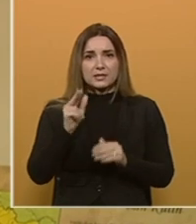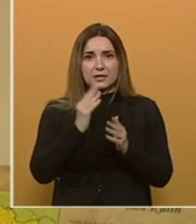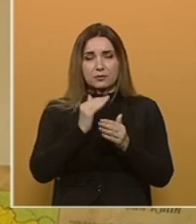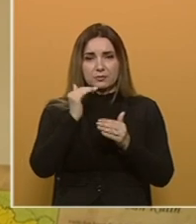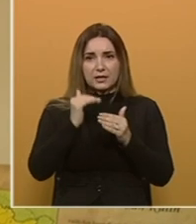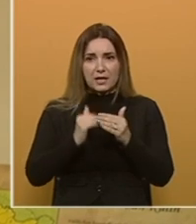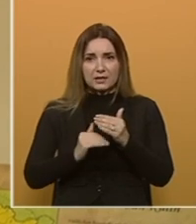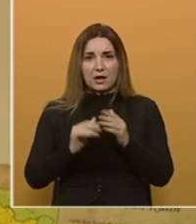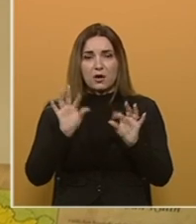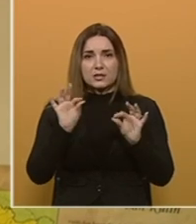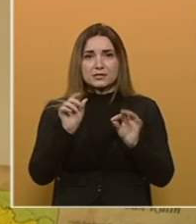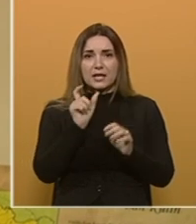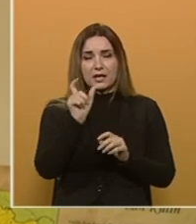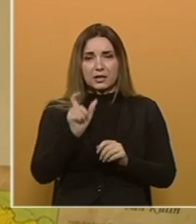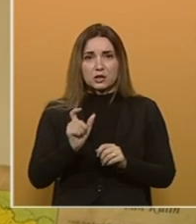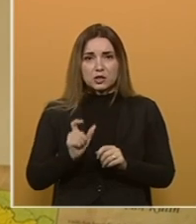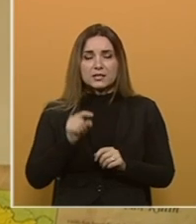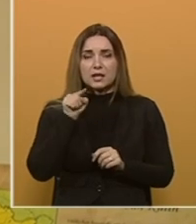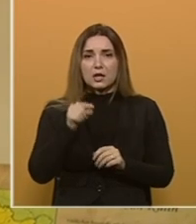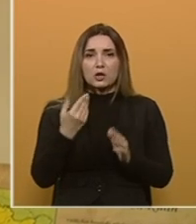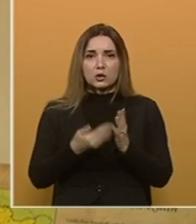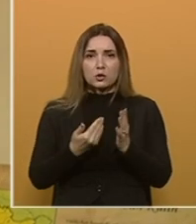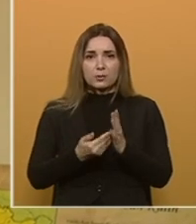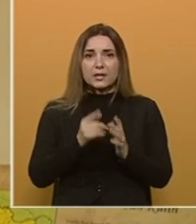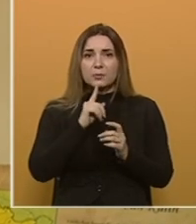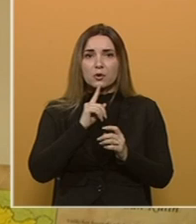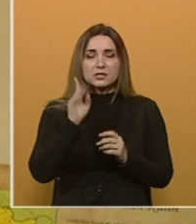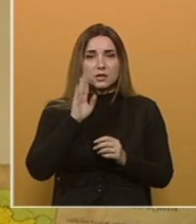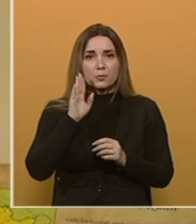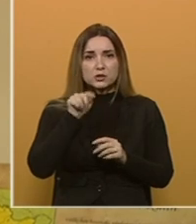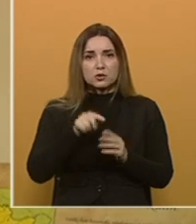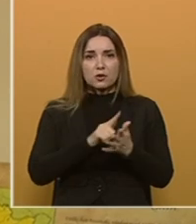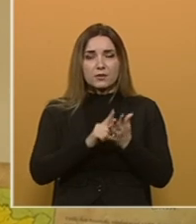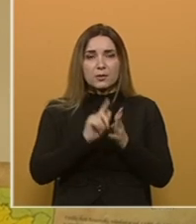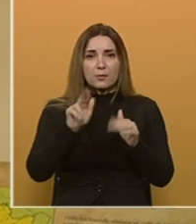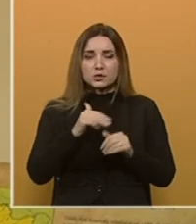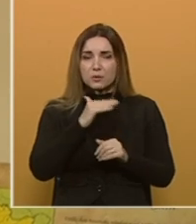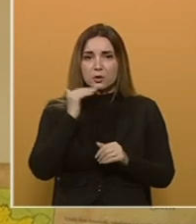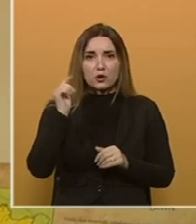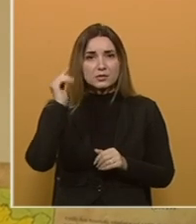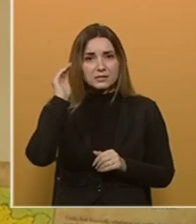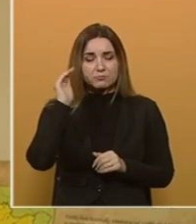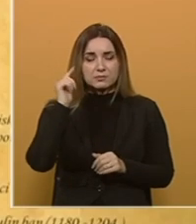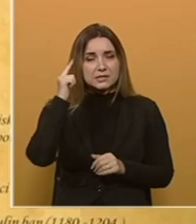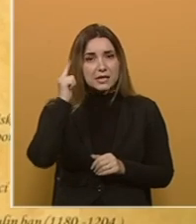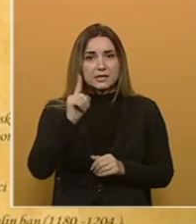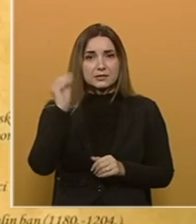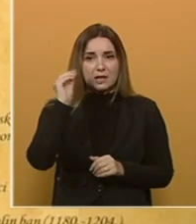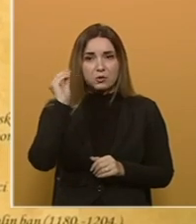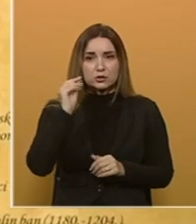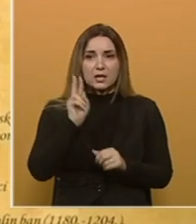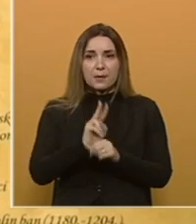sadržanih u desetak rećenica, to je dokument kojem se u Bosni iz tog perioda množe mnogo toga saznati i naučiti.